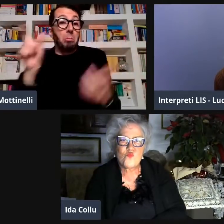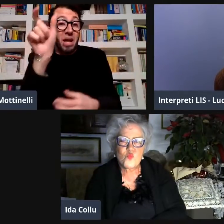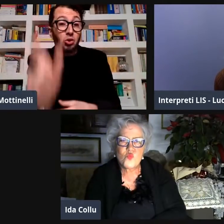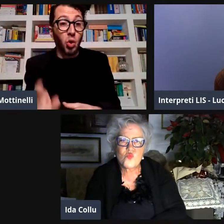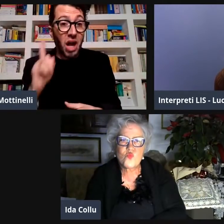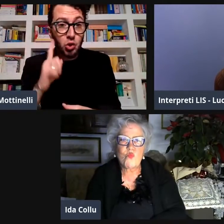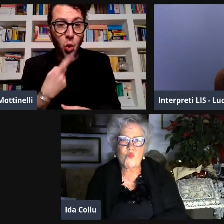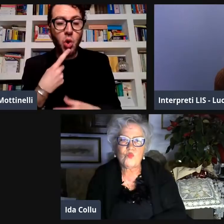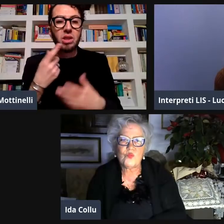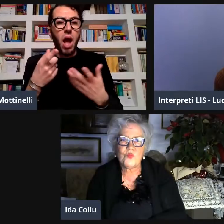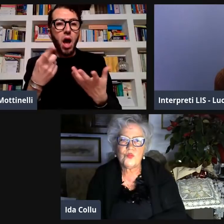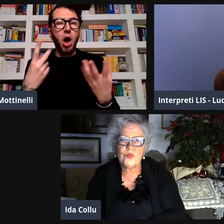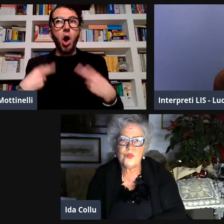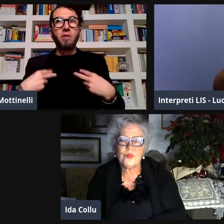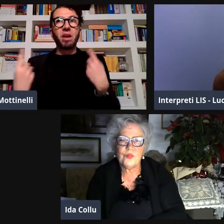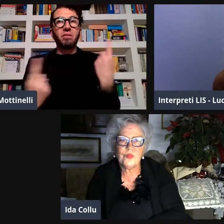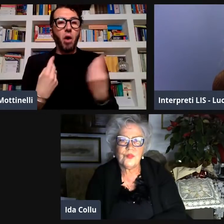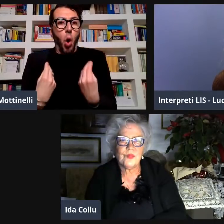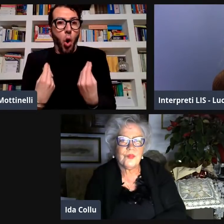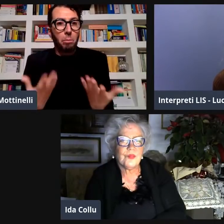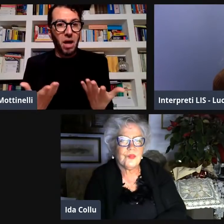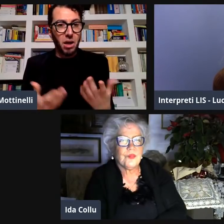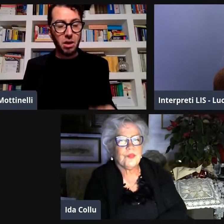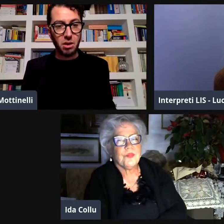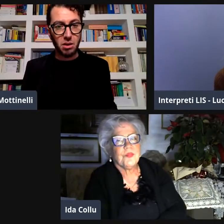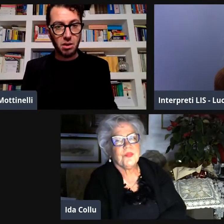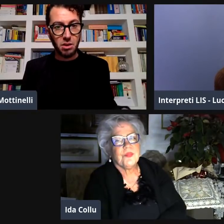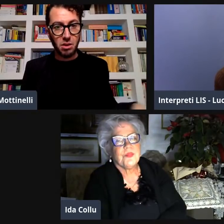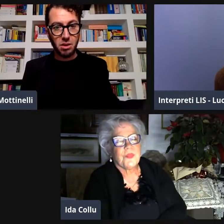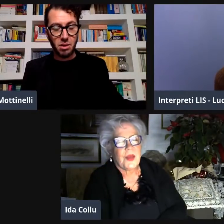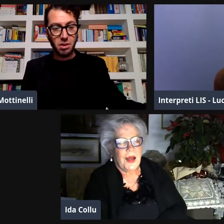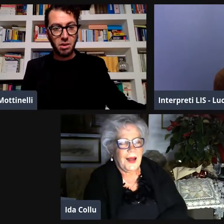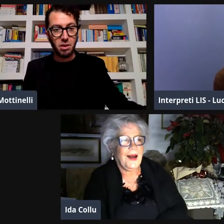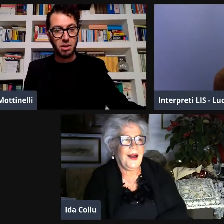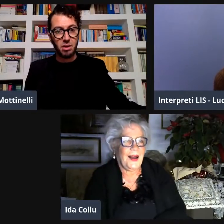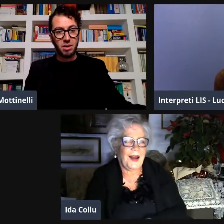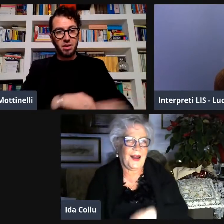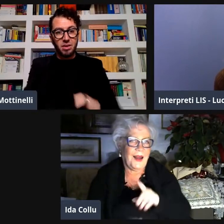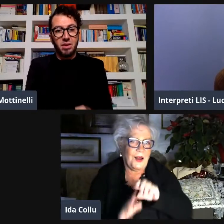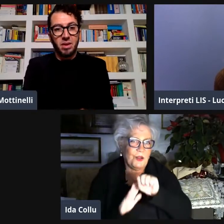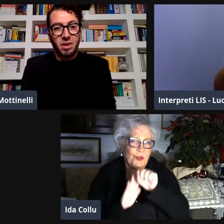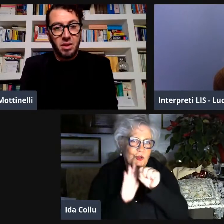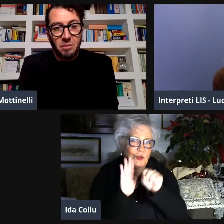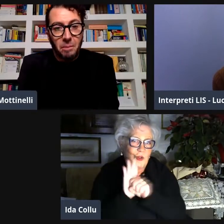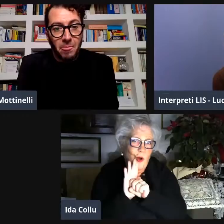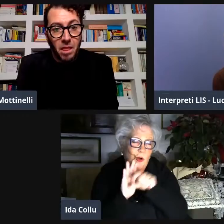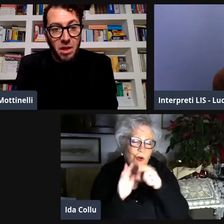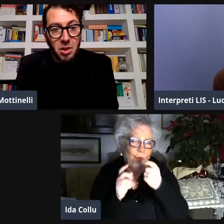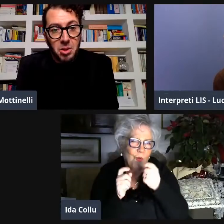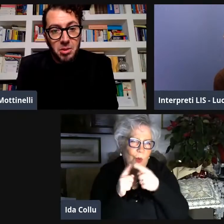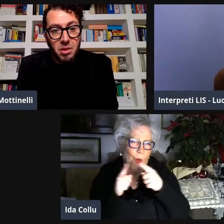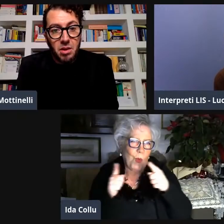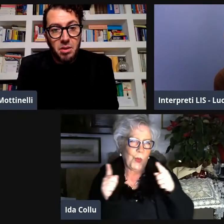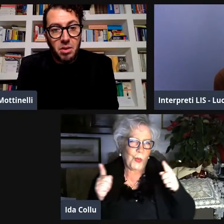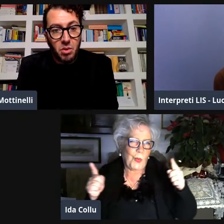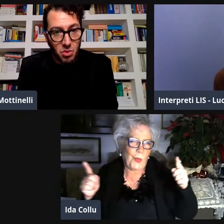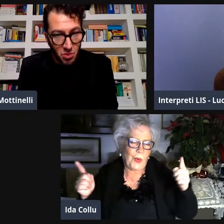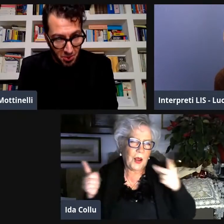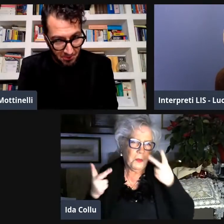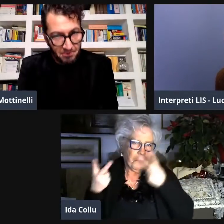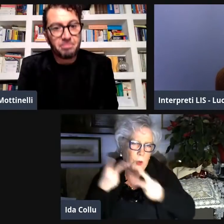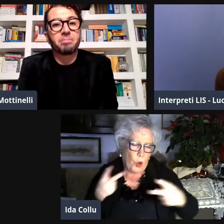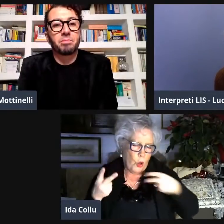presidente o soltanto come persona assurda ti volevo chiedere come hai vissuto quel periodo è